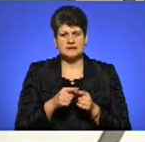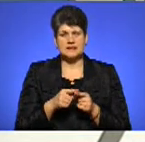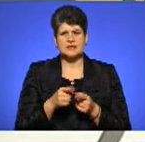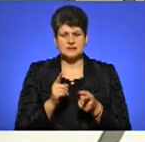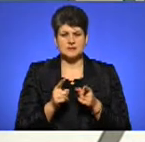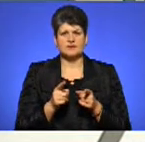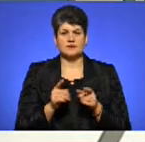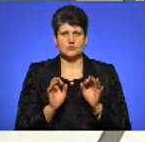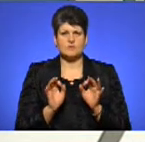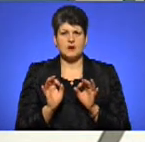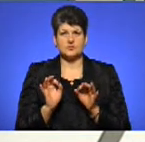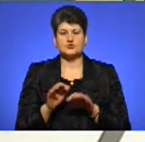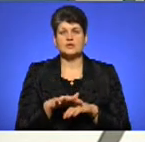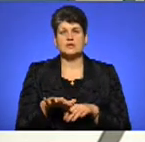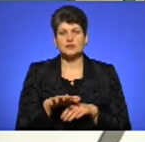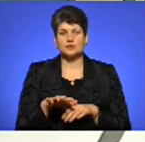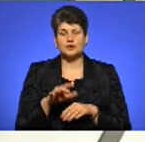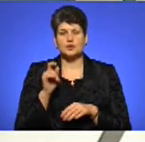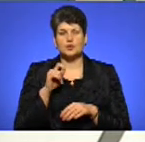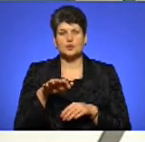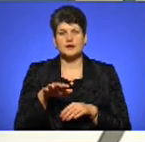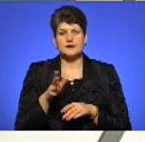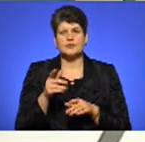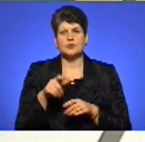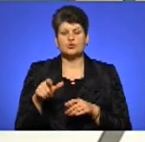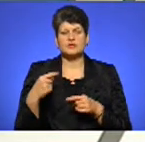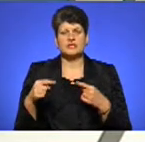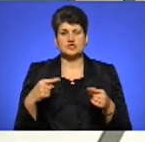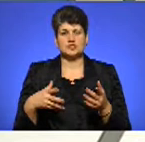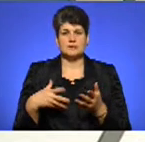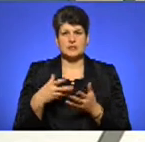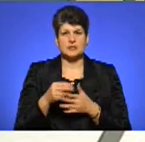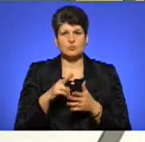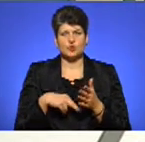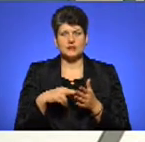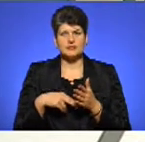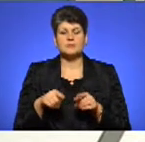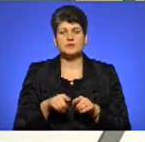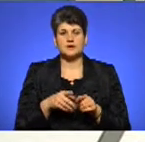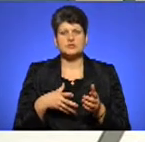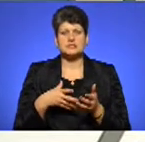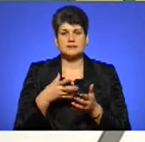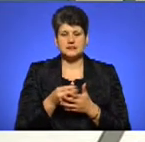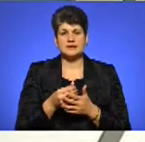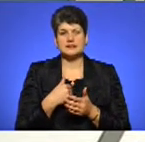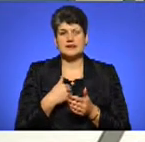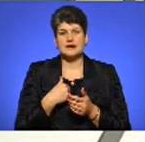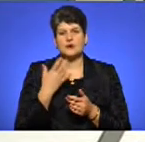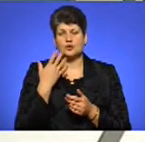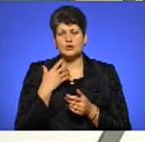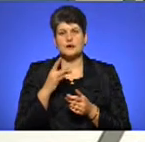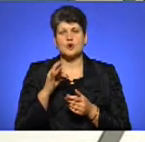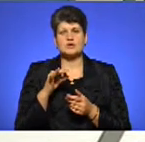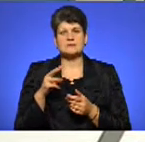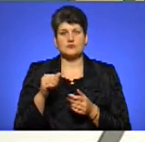коли на території країни, де люди інші сплачують податки, ми з вами також сплатили, і я, як розмитнював свій автомобіль, я також